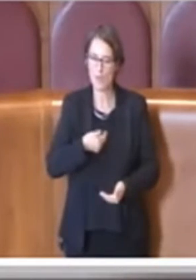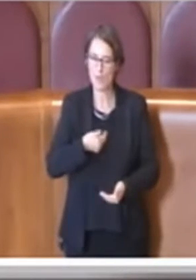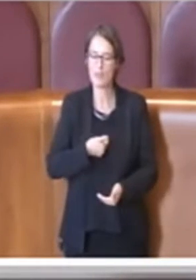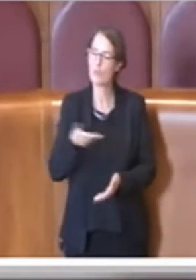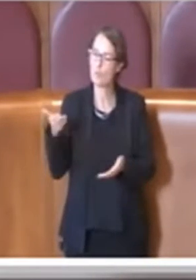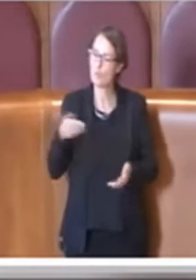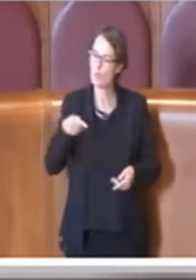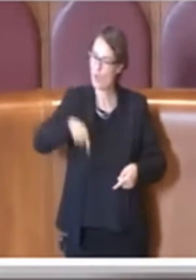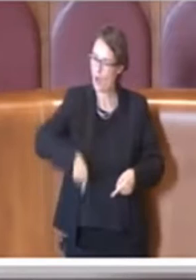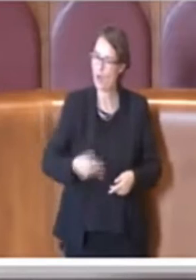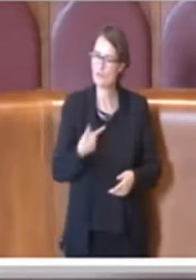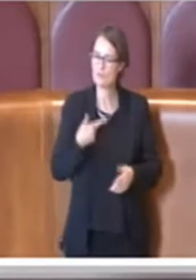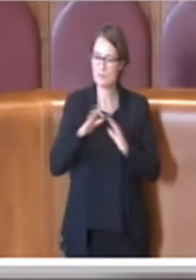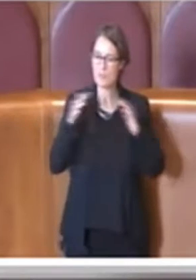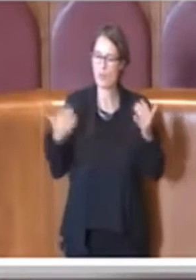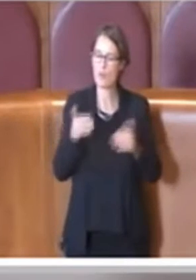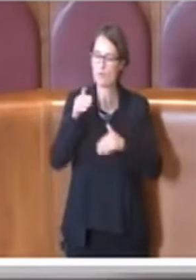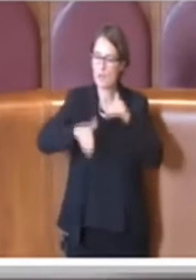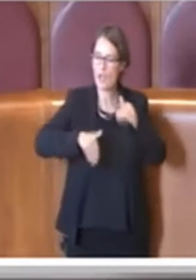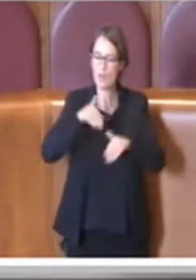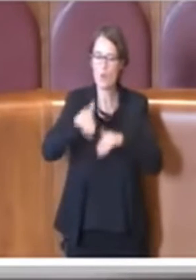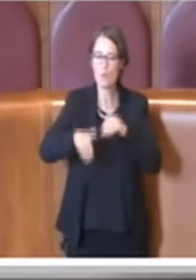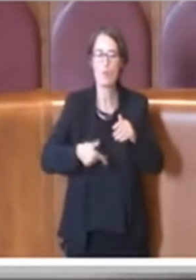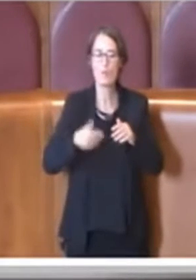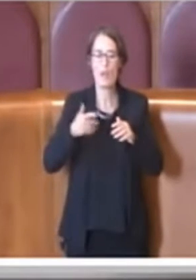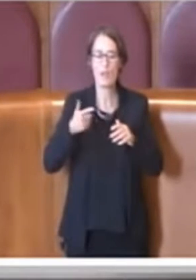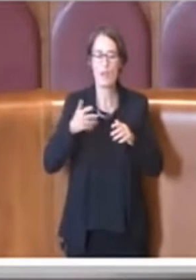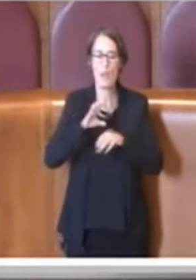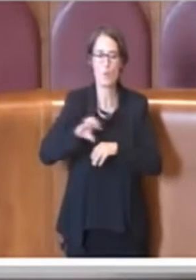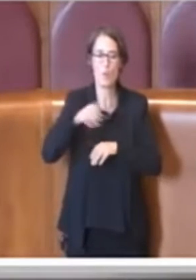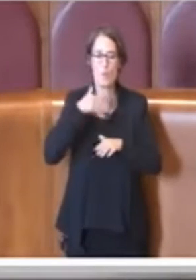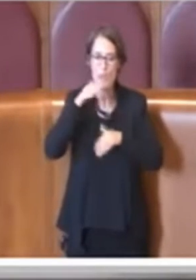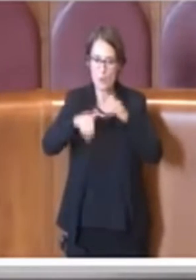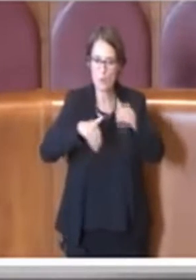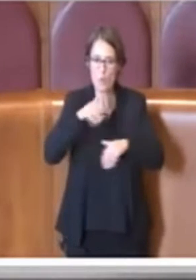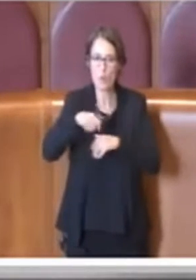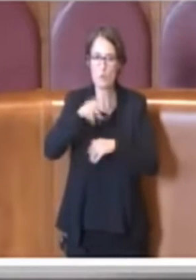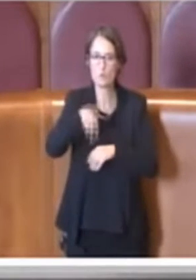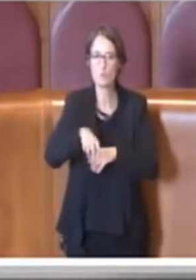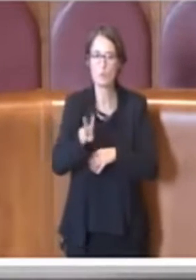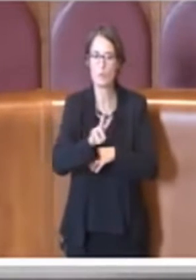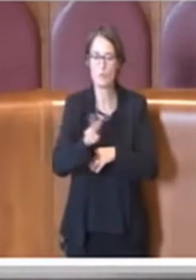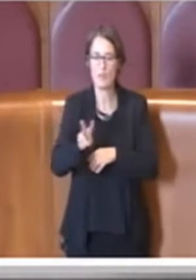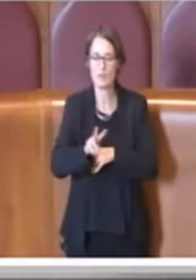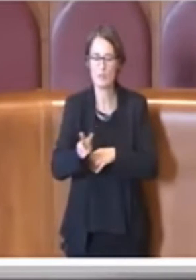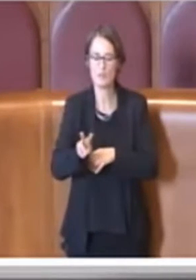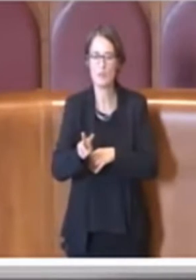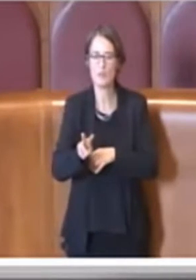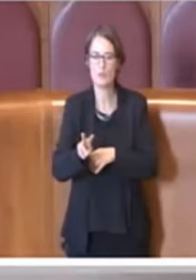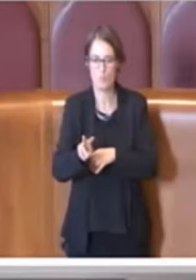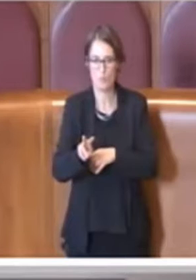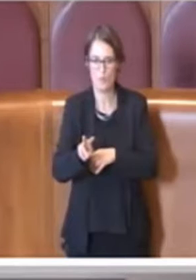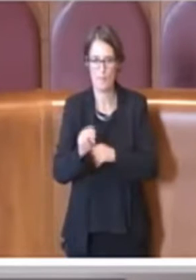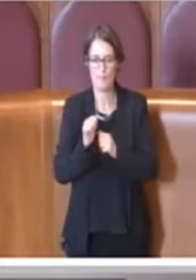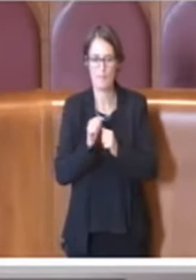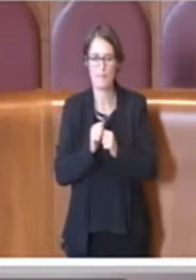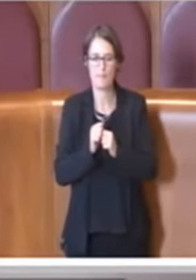i mondi europei di nuoto del 2022. Per quanto riguarda poi il, ecco,